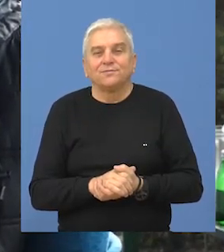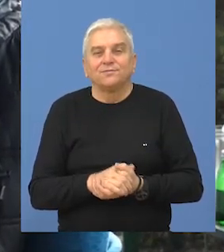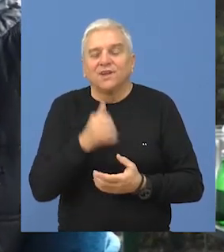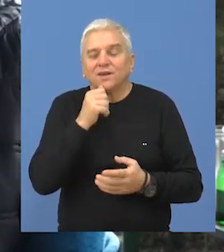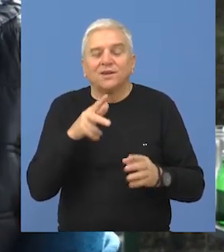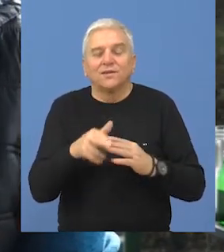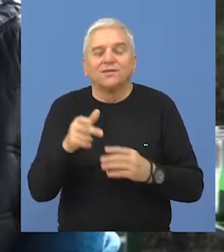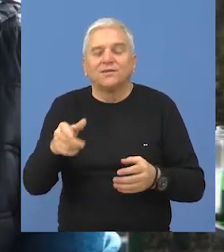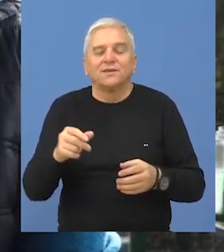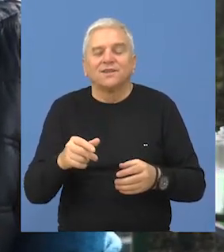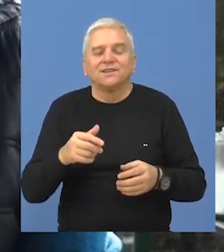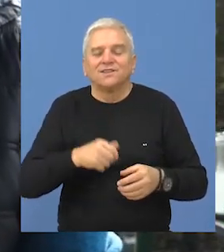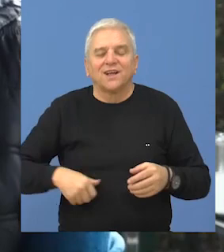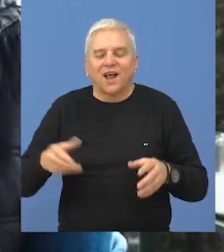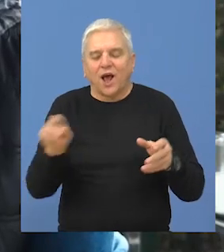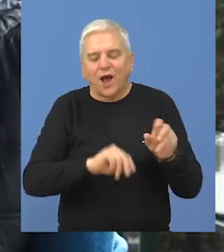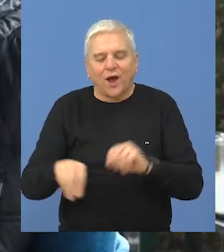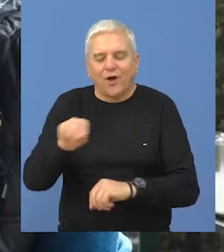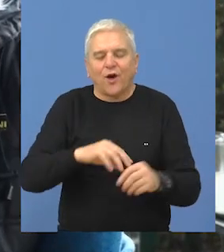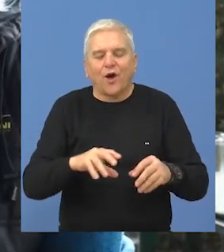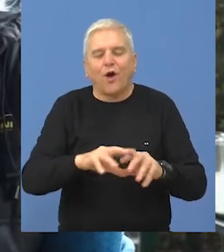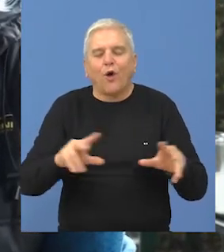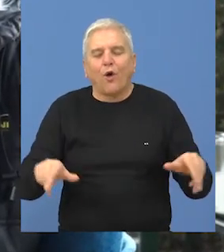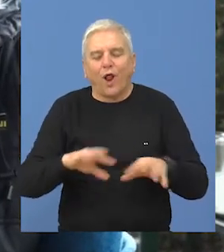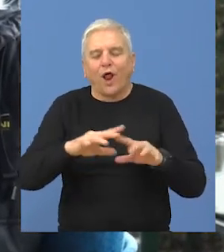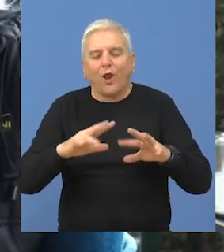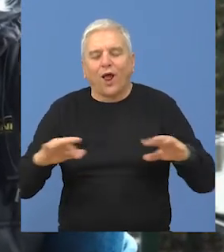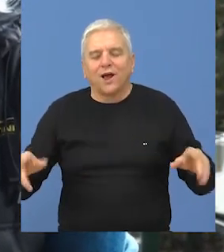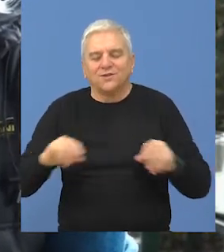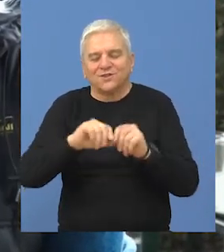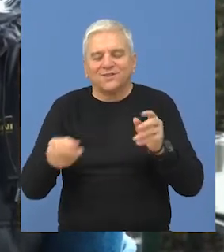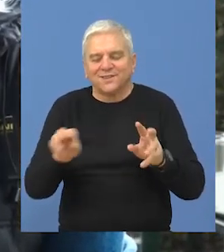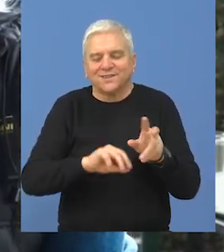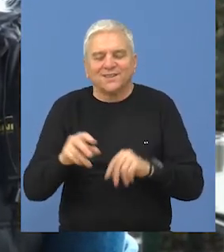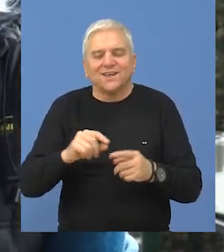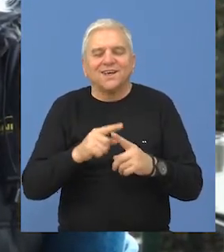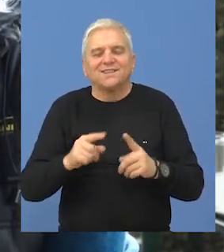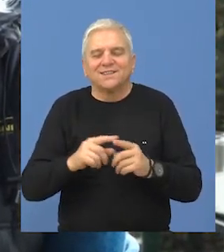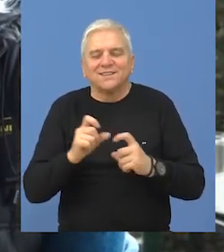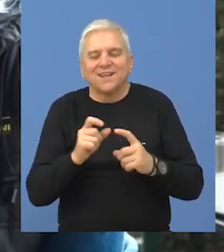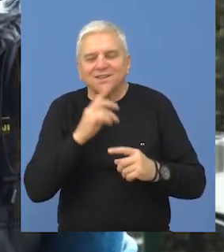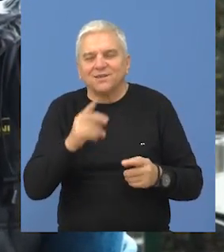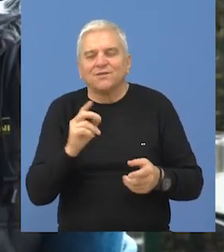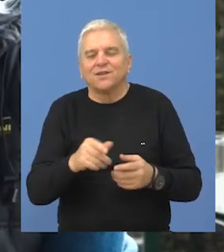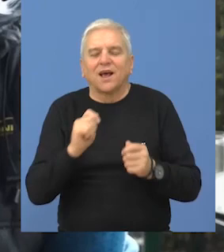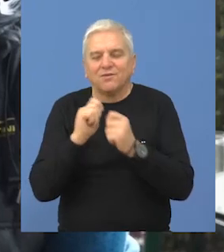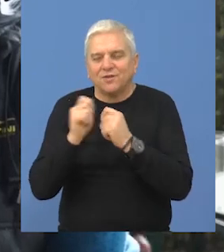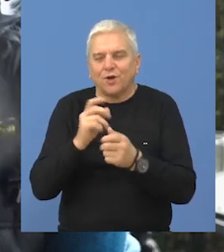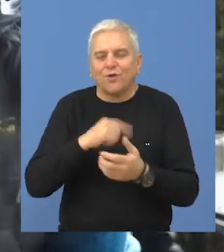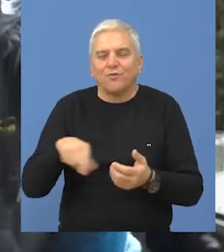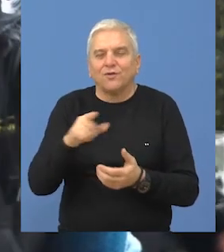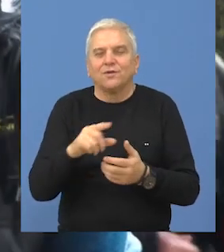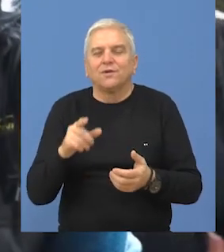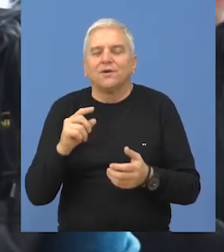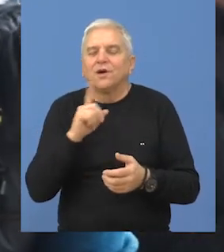i na kraju Salčić, to je za kraj. A takav je dogovor,